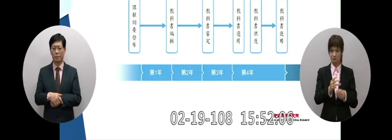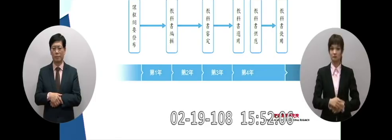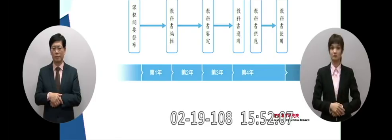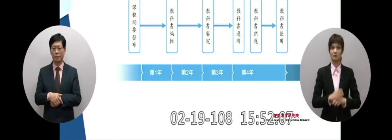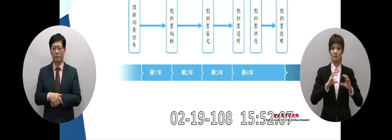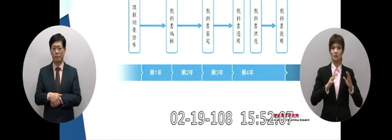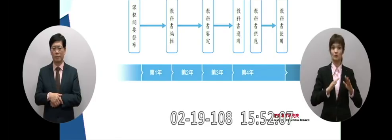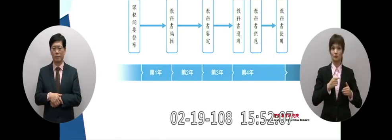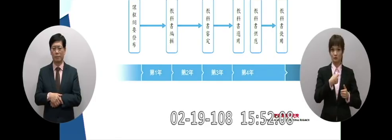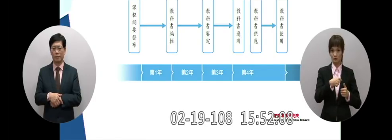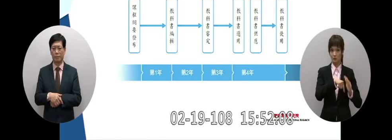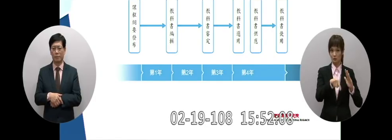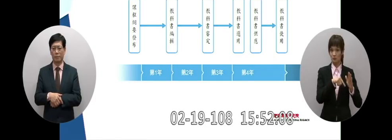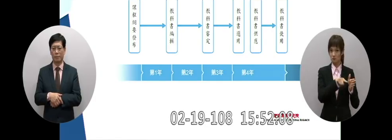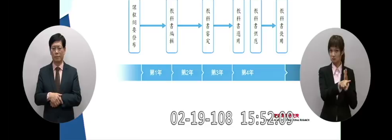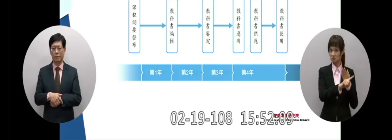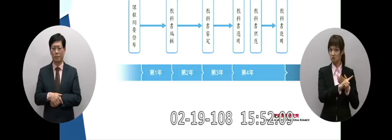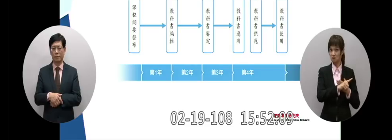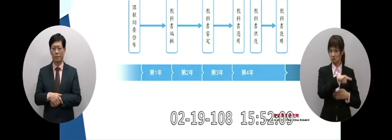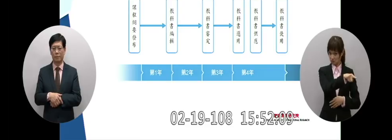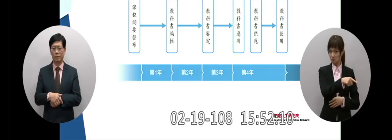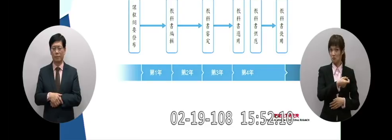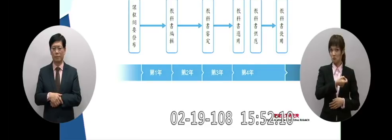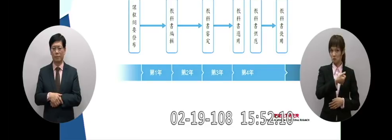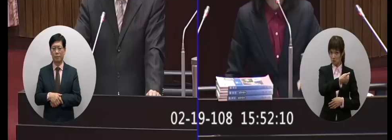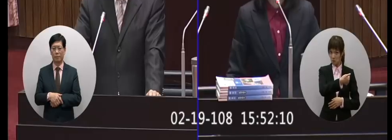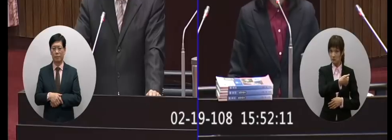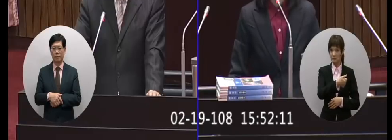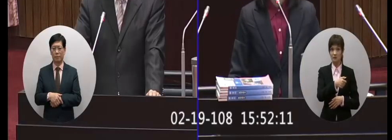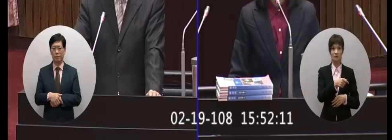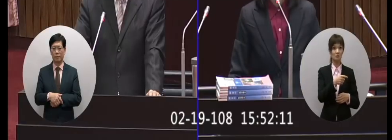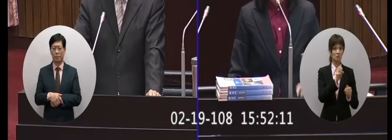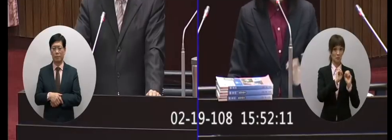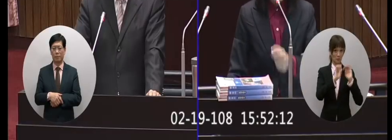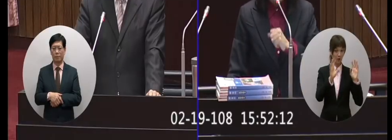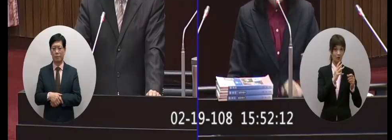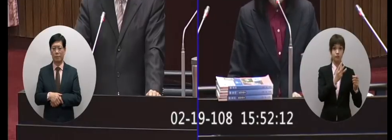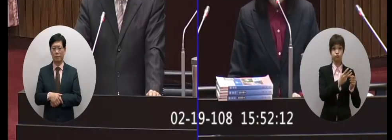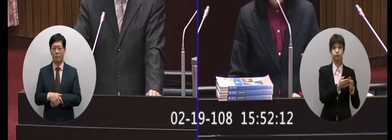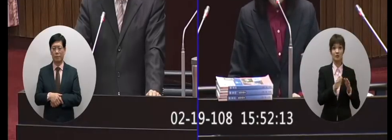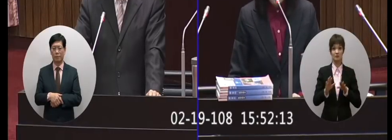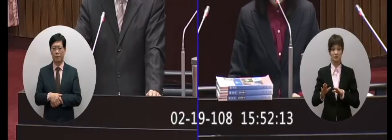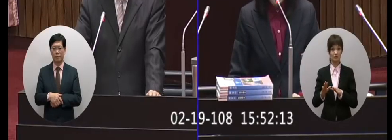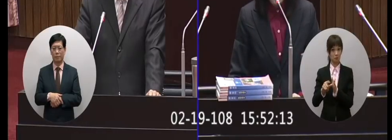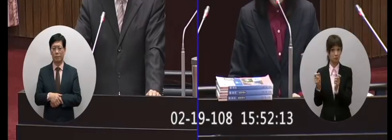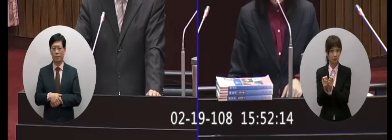國教院最專業的三年我們現在多久半年再來往下